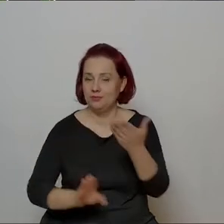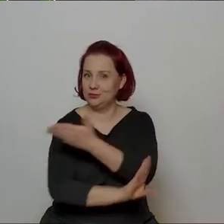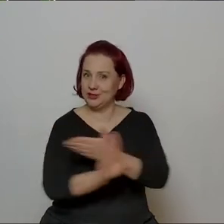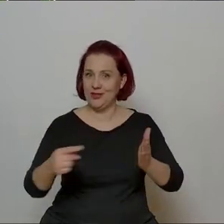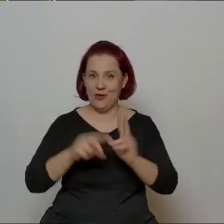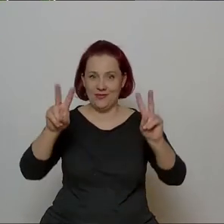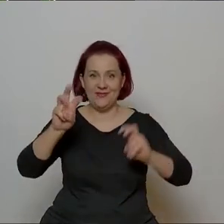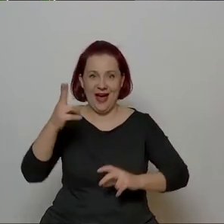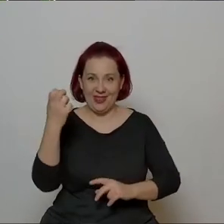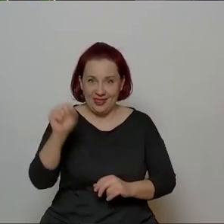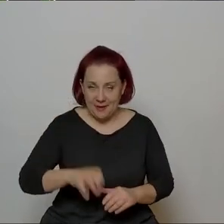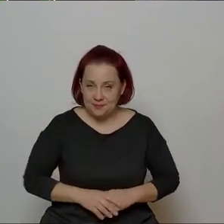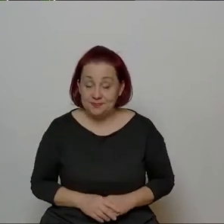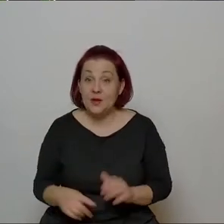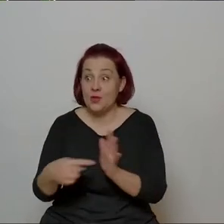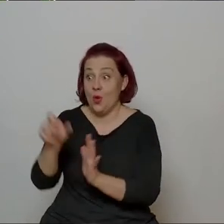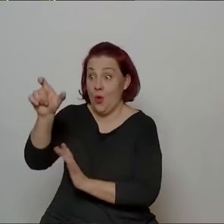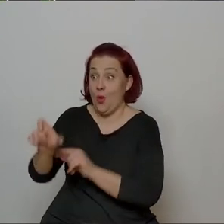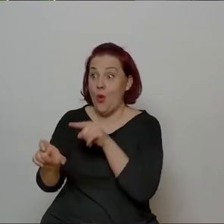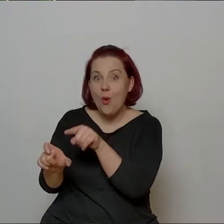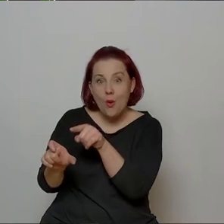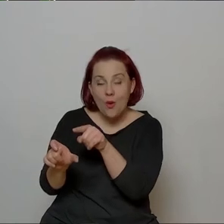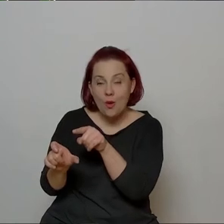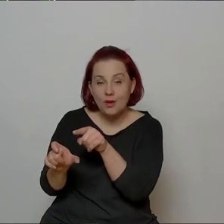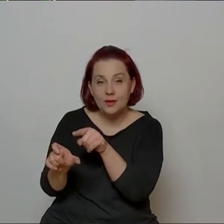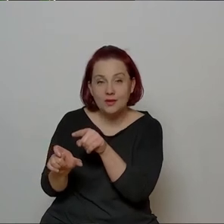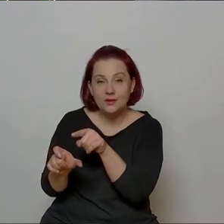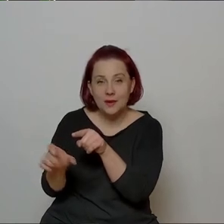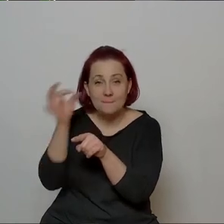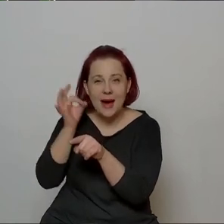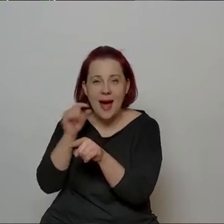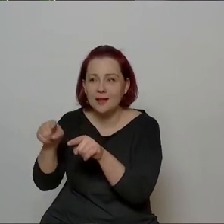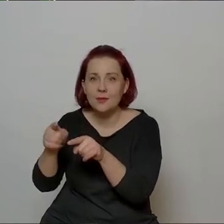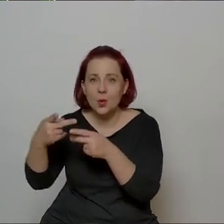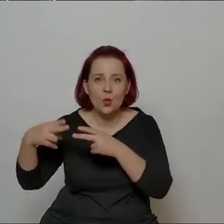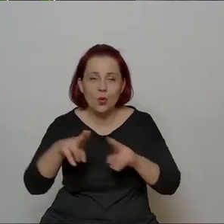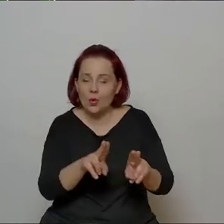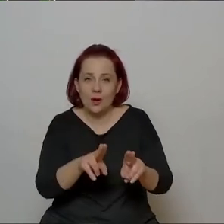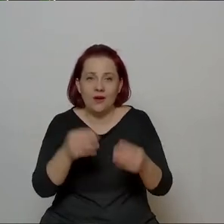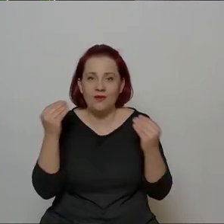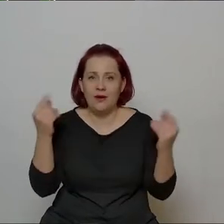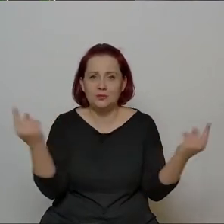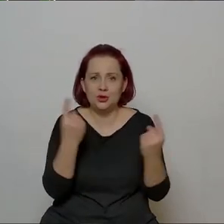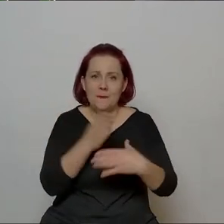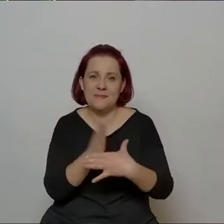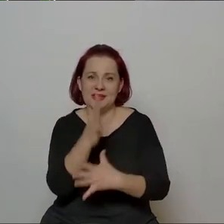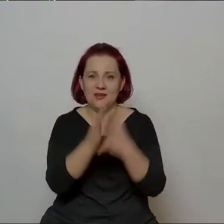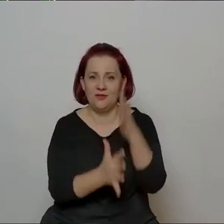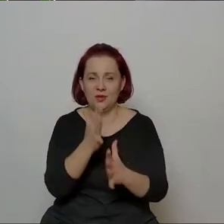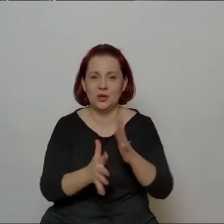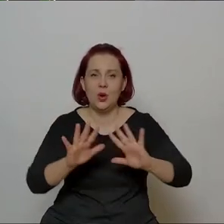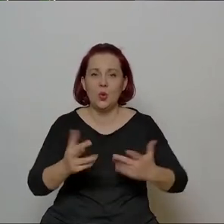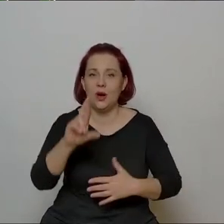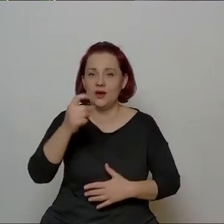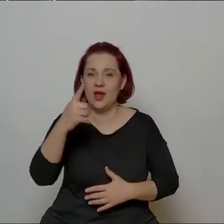trzeba zaznaczyć, że ta osoba to była uczestniczka niezwykłej przygody międzywojennej, jaką była reduta